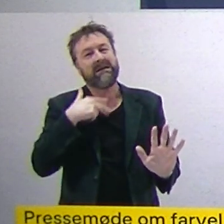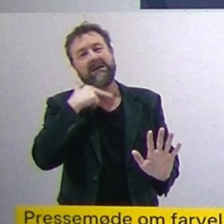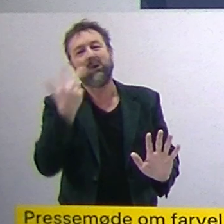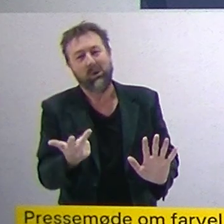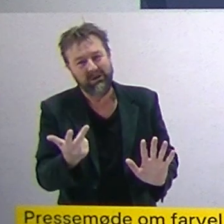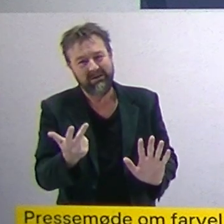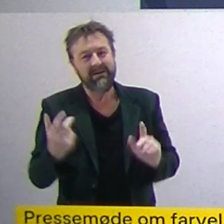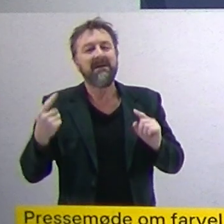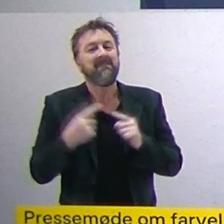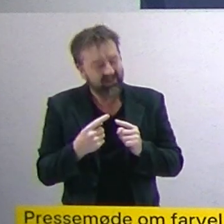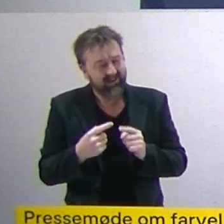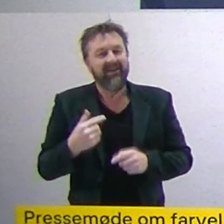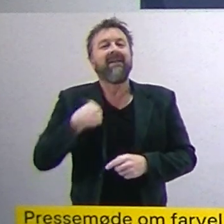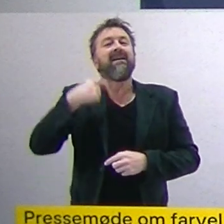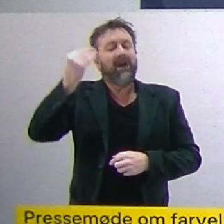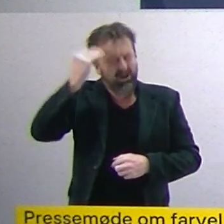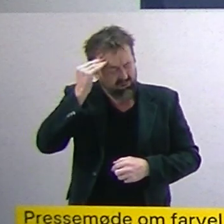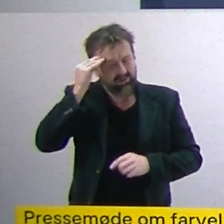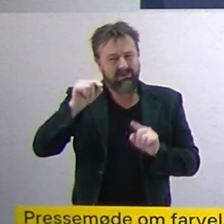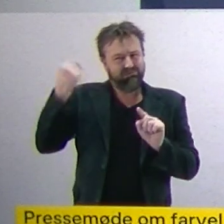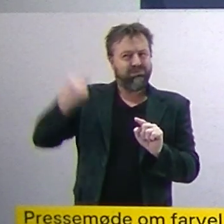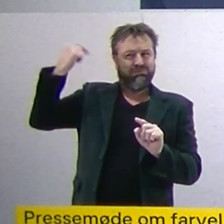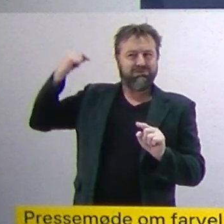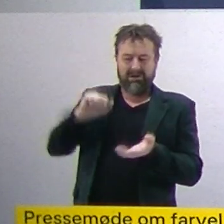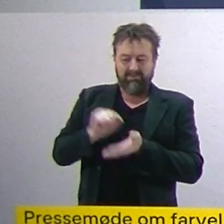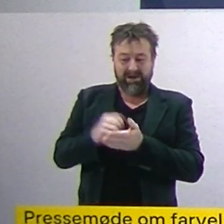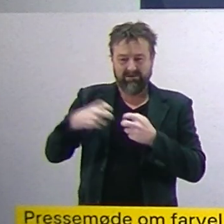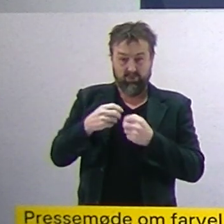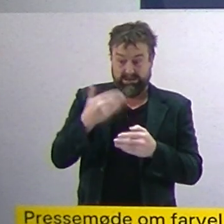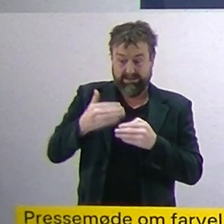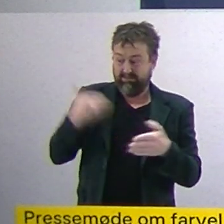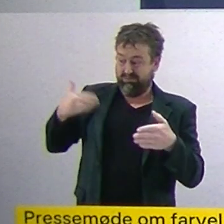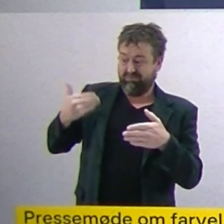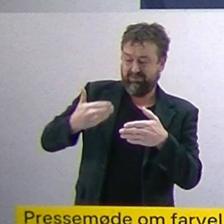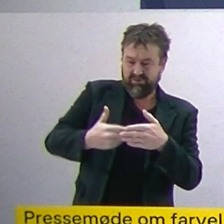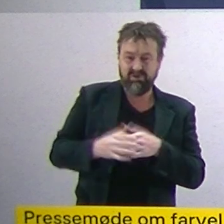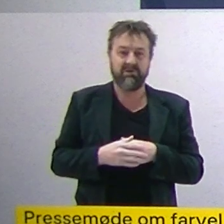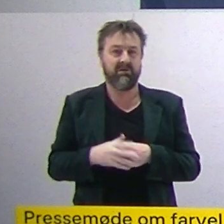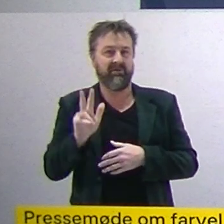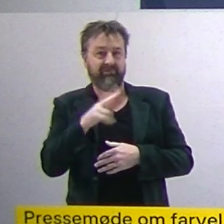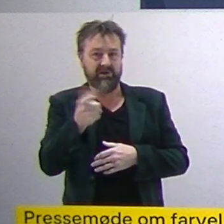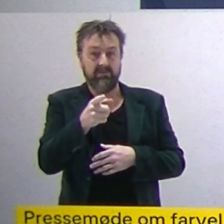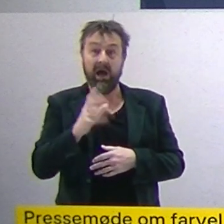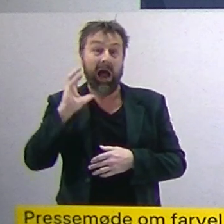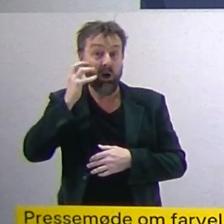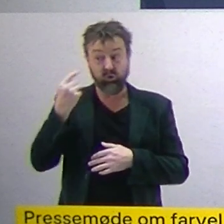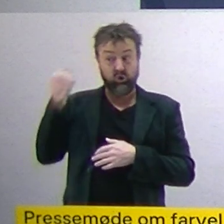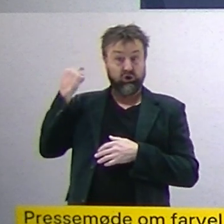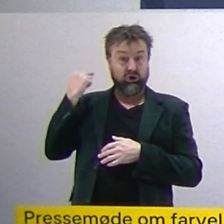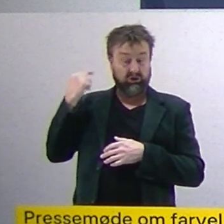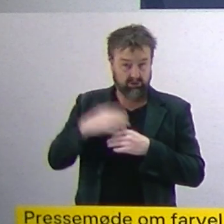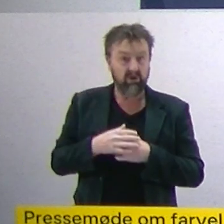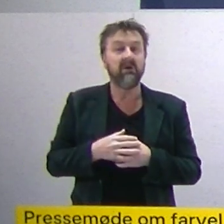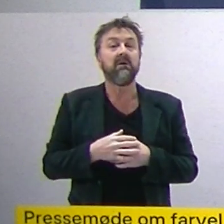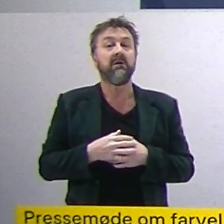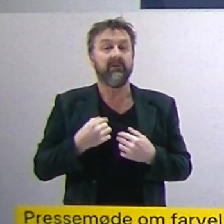ved i hvert fald, at havde her mange gange. Og nogle af de preskonferencer, jeg kan huske her bare på det seneste, det er for eksempel i slutningen af august i år, hvor vi stod her,